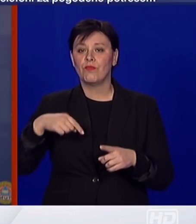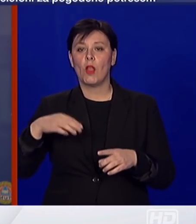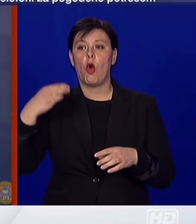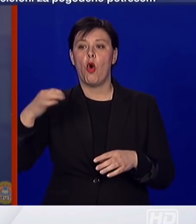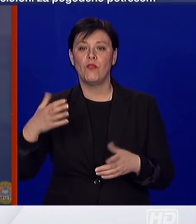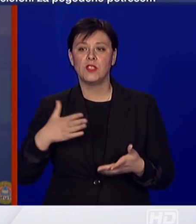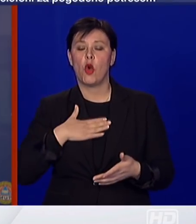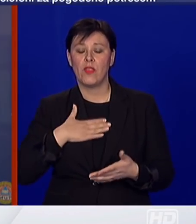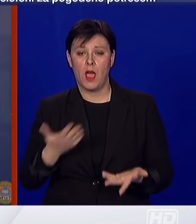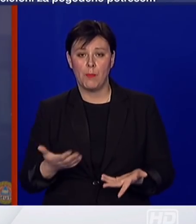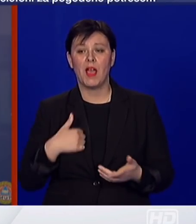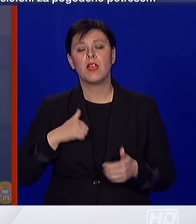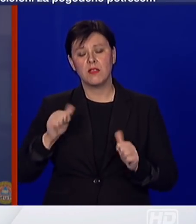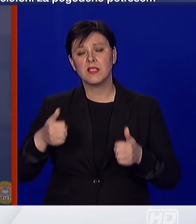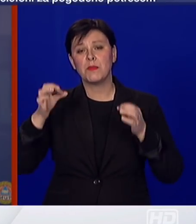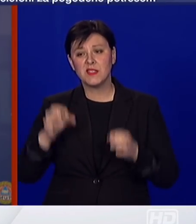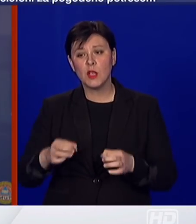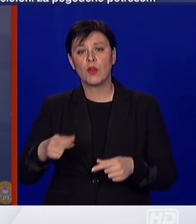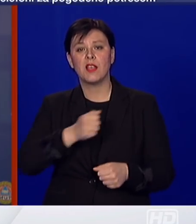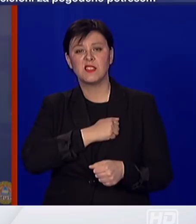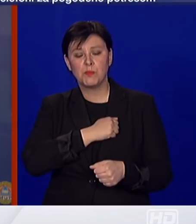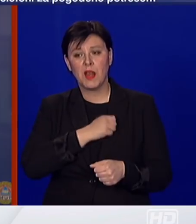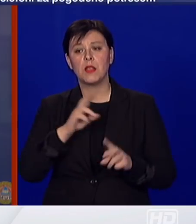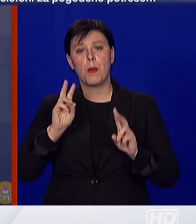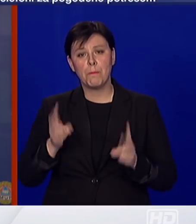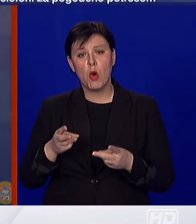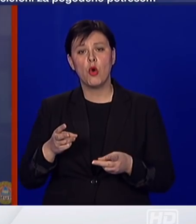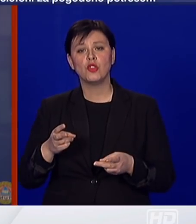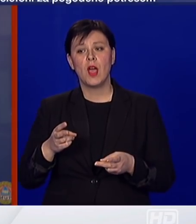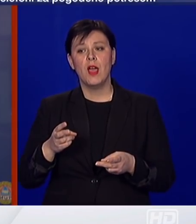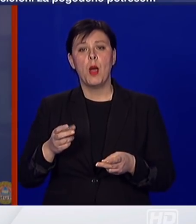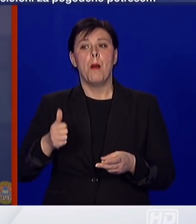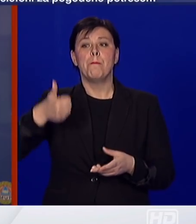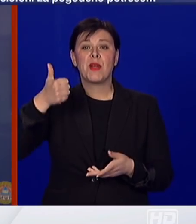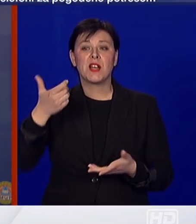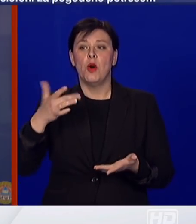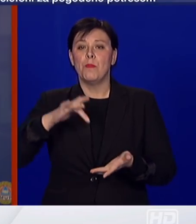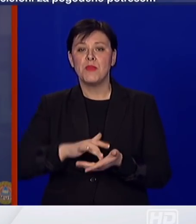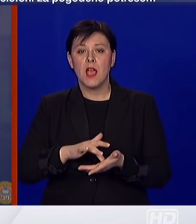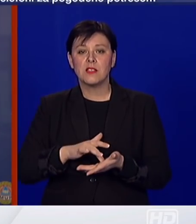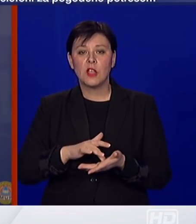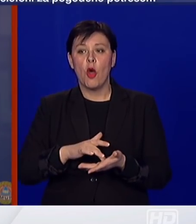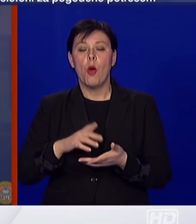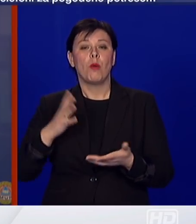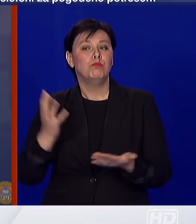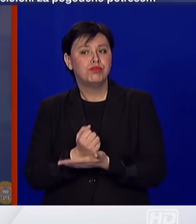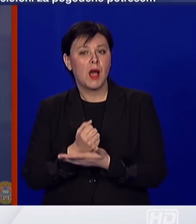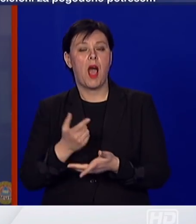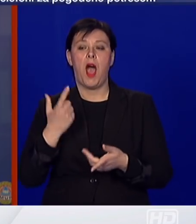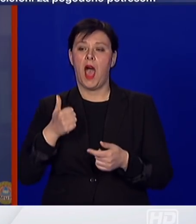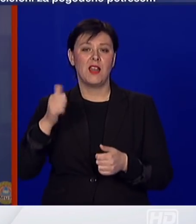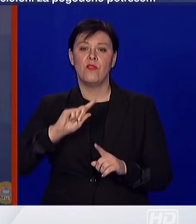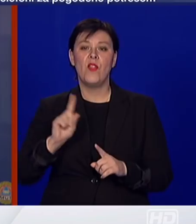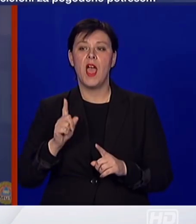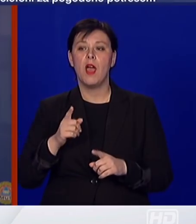sigurna da Split može i hoće biti u svemu prvi, osim u broju korona. Isto tako